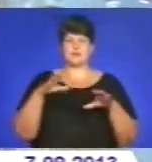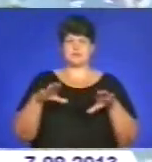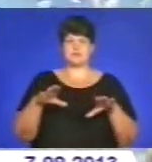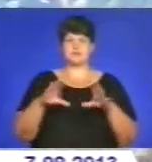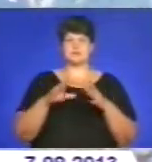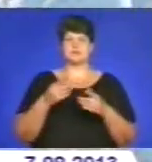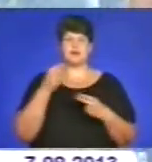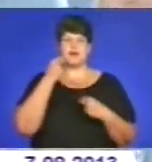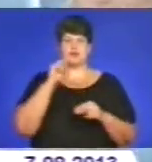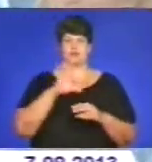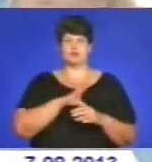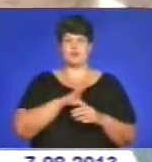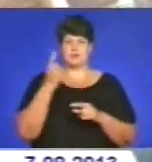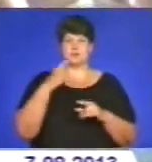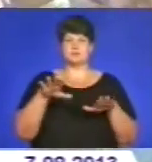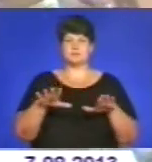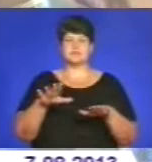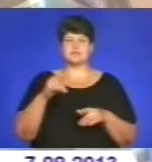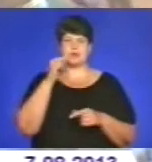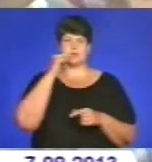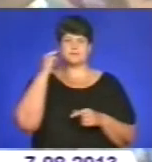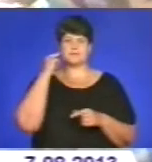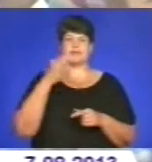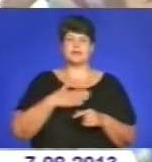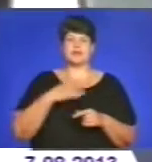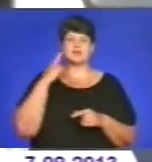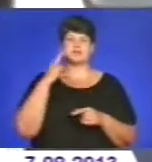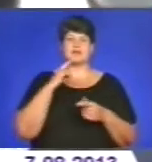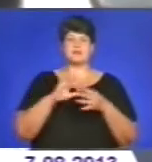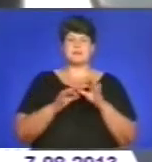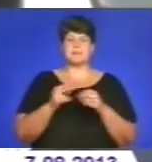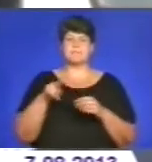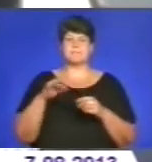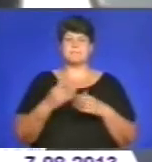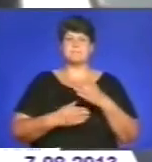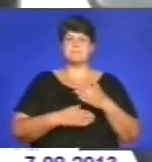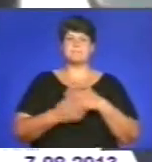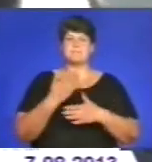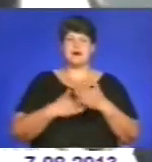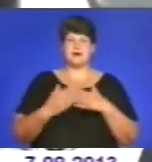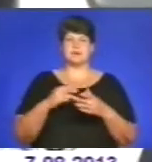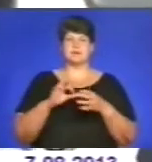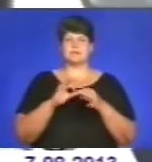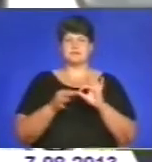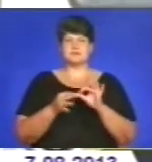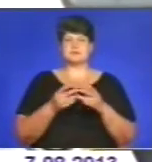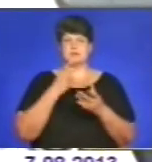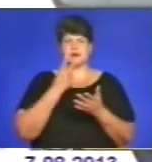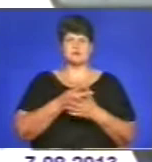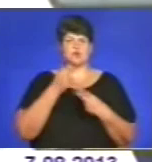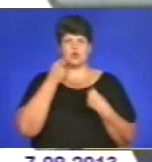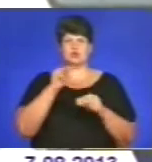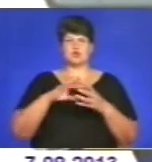лише збірна Росії. Наші дефлімпійці, наші паралімпійці традиційно показують одні з найкращих результатів у світу. Звісно, це